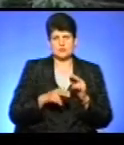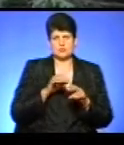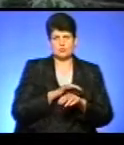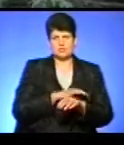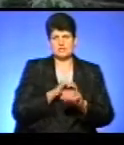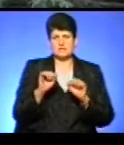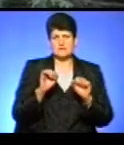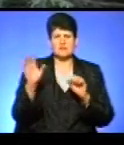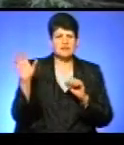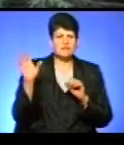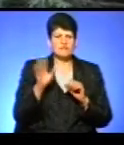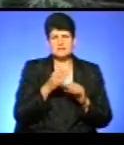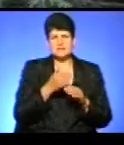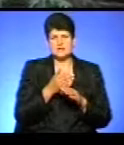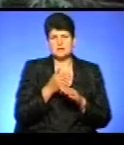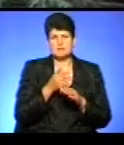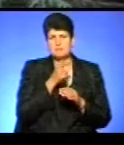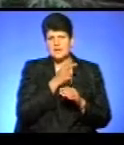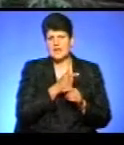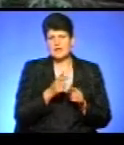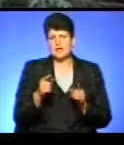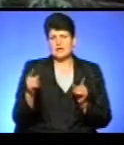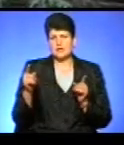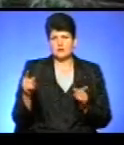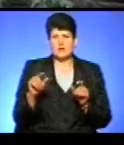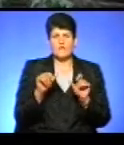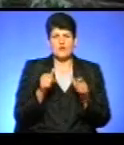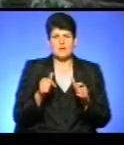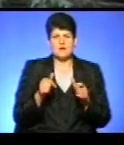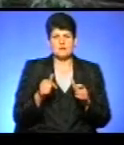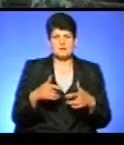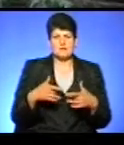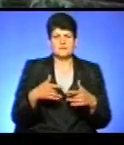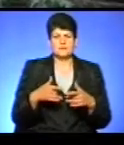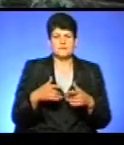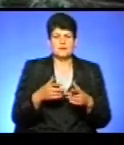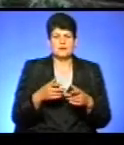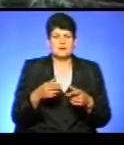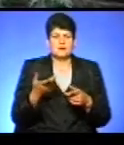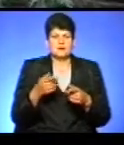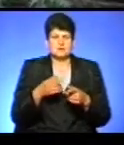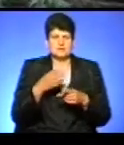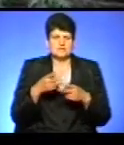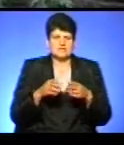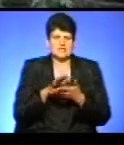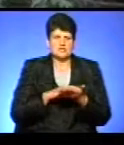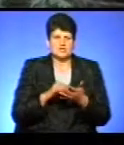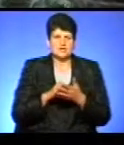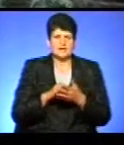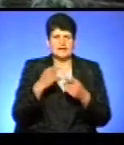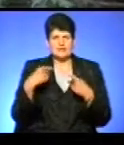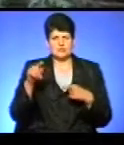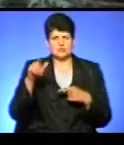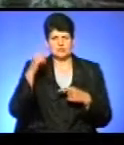червоний терор в тій чи іншій формі, як форма залякування фізичного знищення і накодумства, цей червоний терор